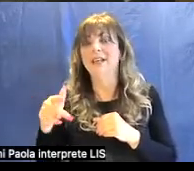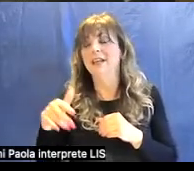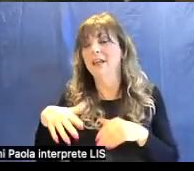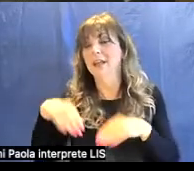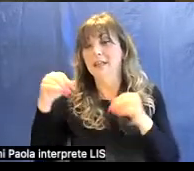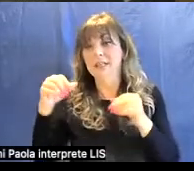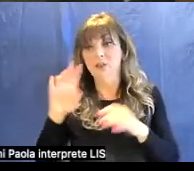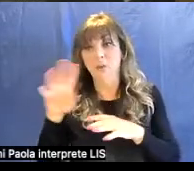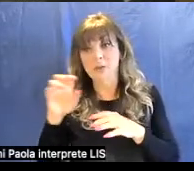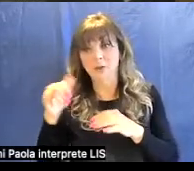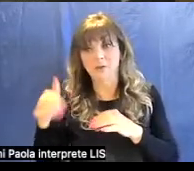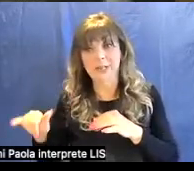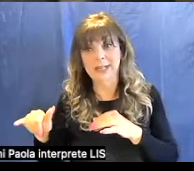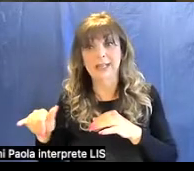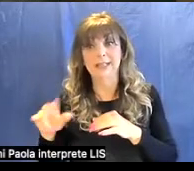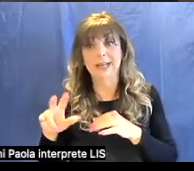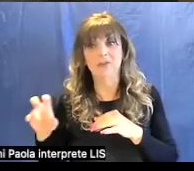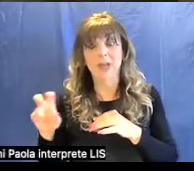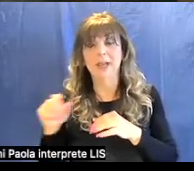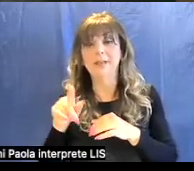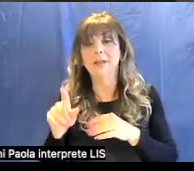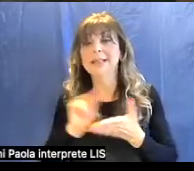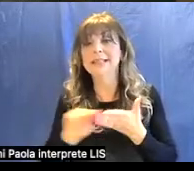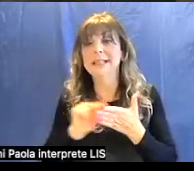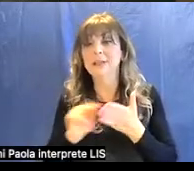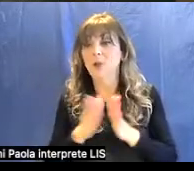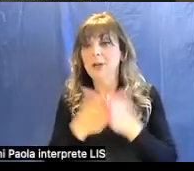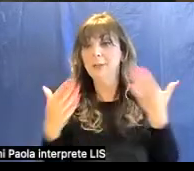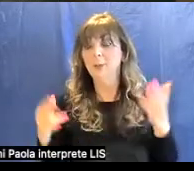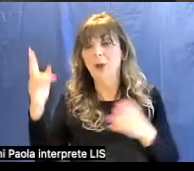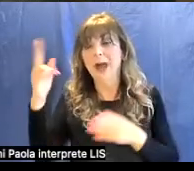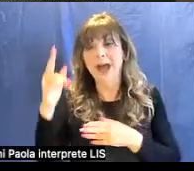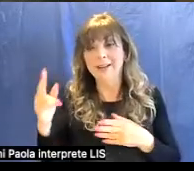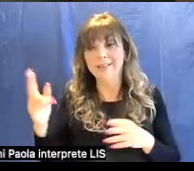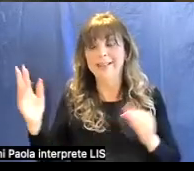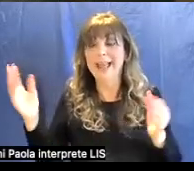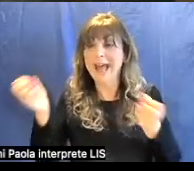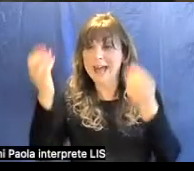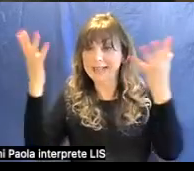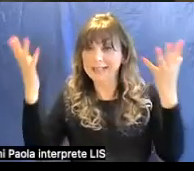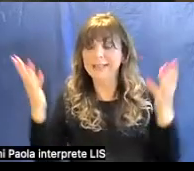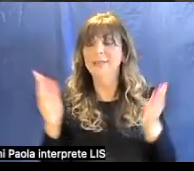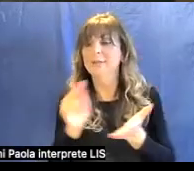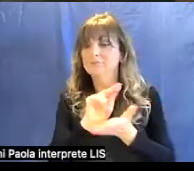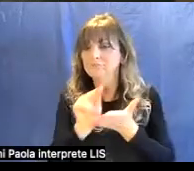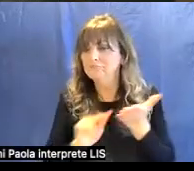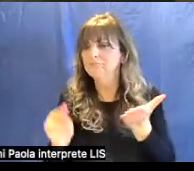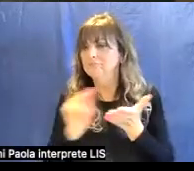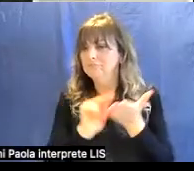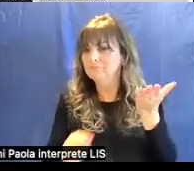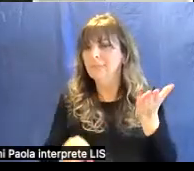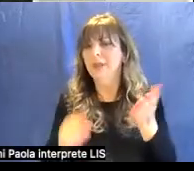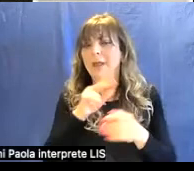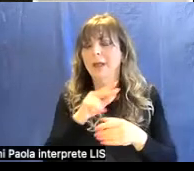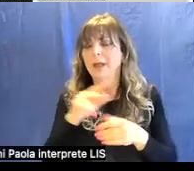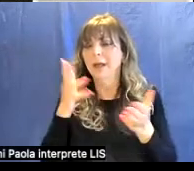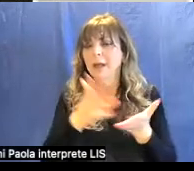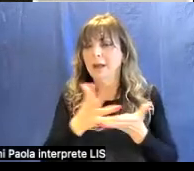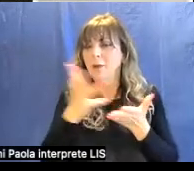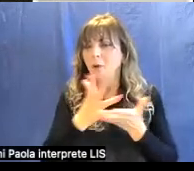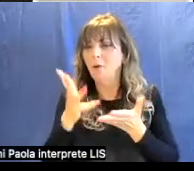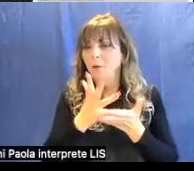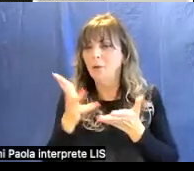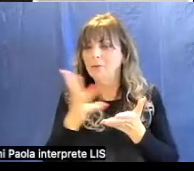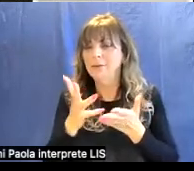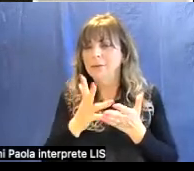che scrisse questo libro dell'arte che è un trattato dove si parla diffusamente